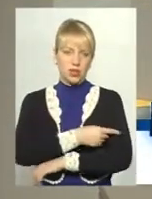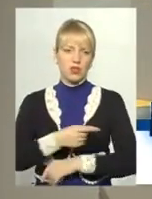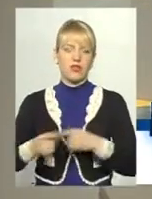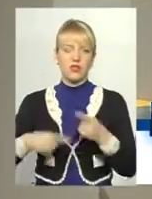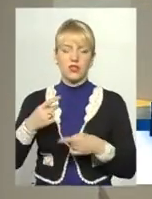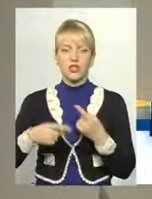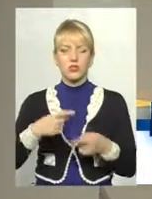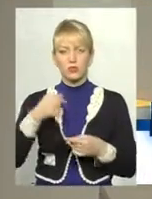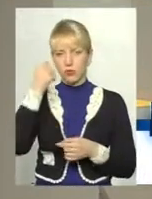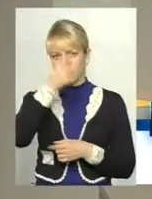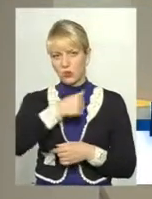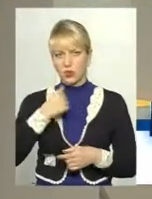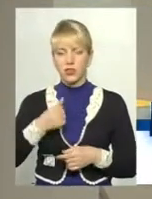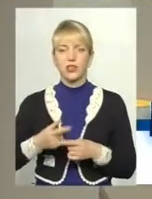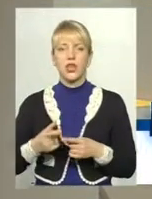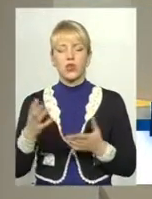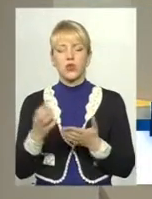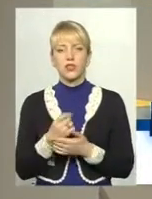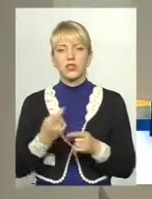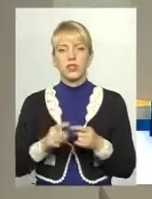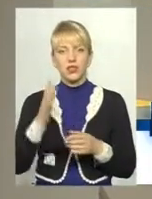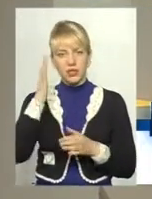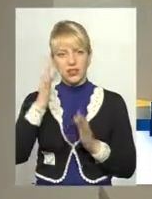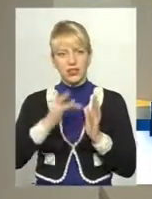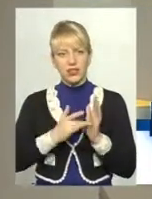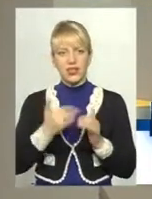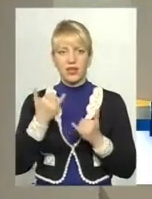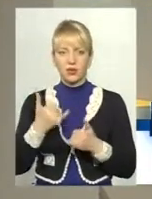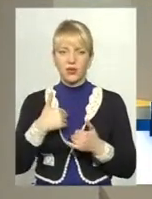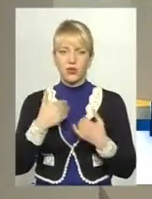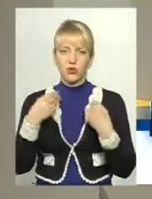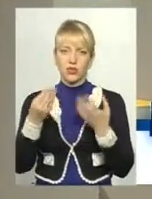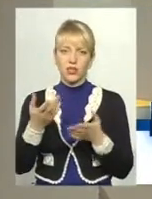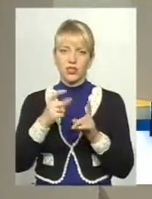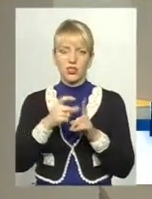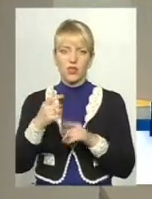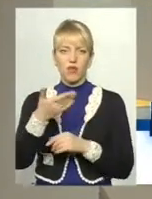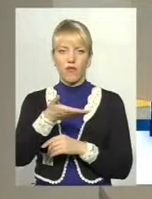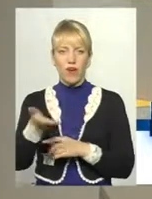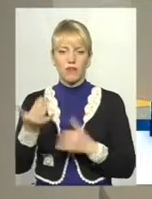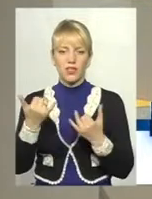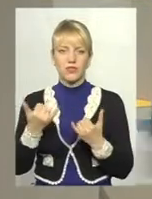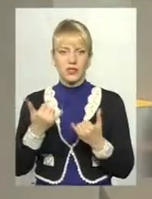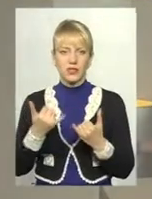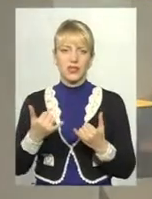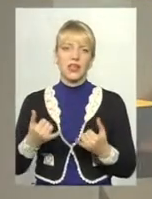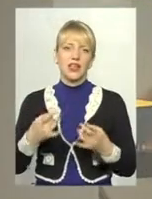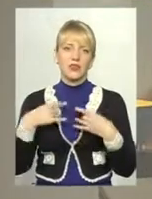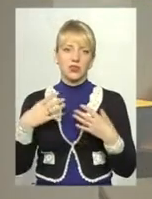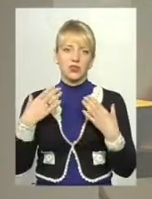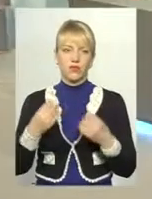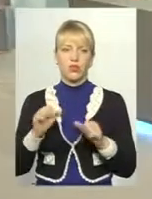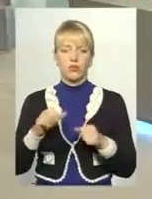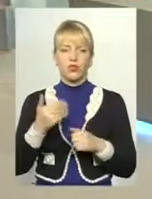наступному році досягти саме цих цілей. А тепер хочу надати слово вам, адже в ці Різдвяні дні, можливо, у є